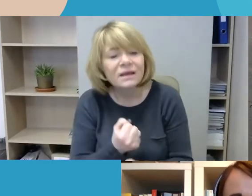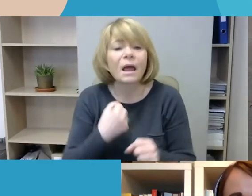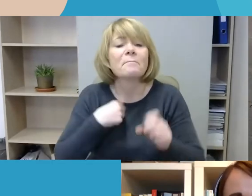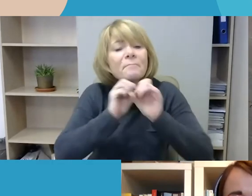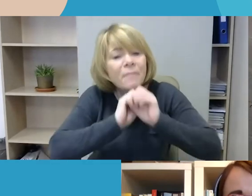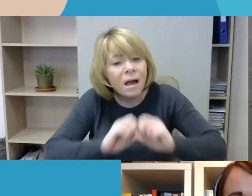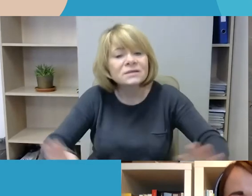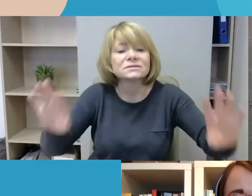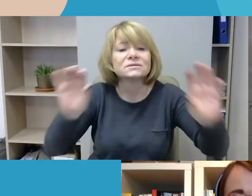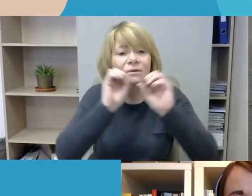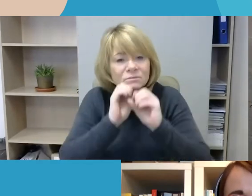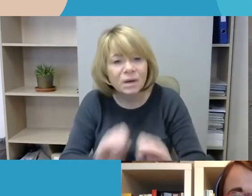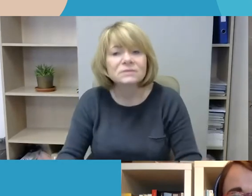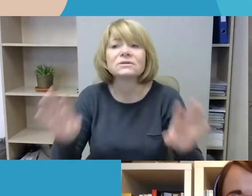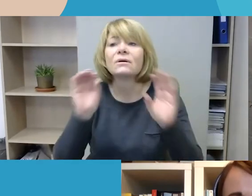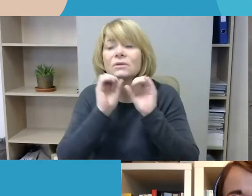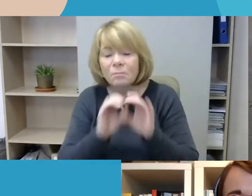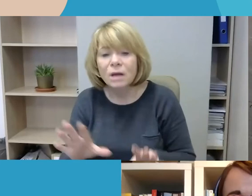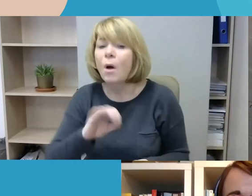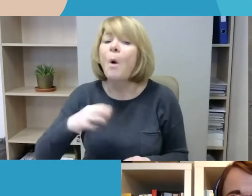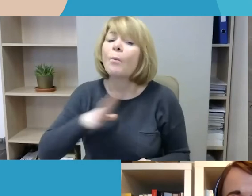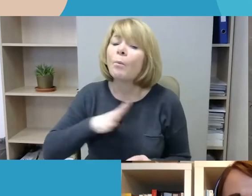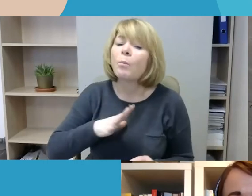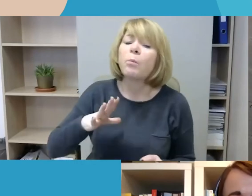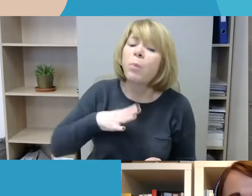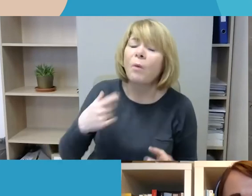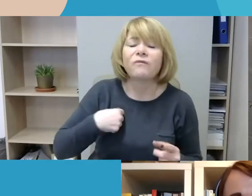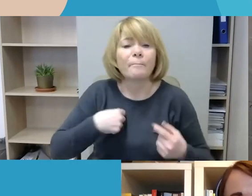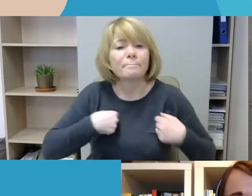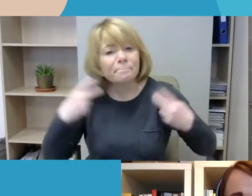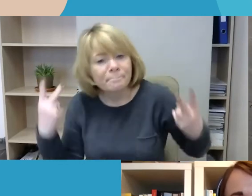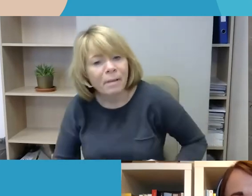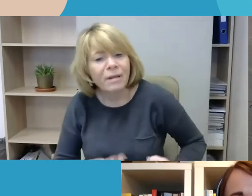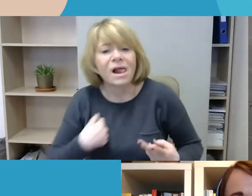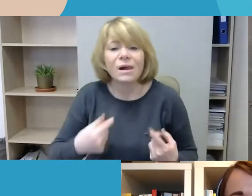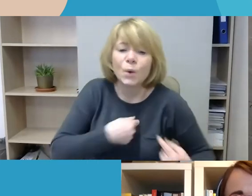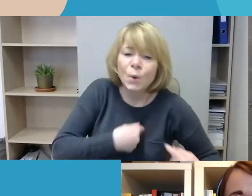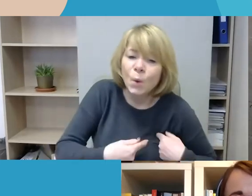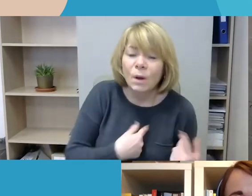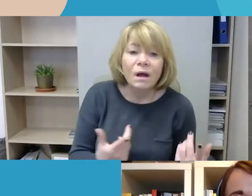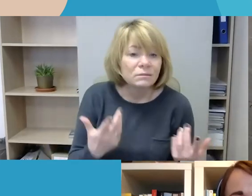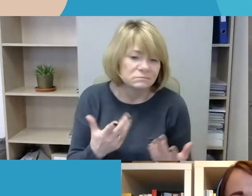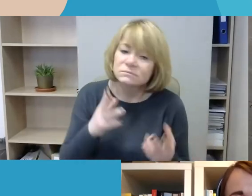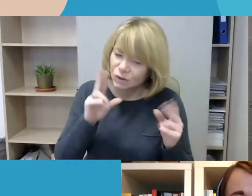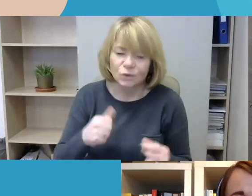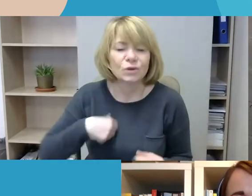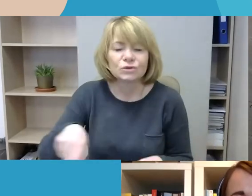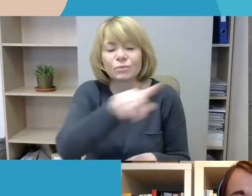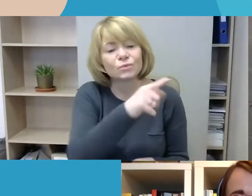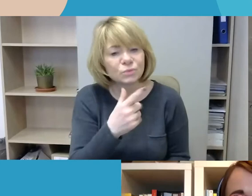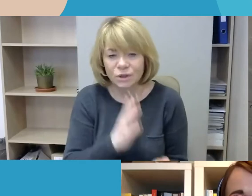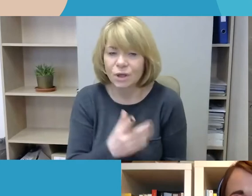dėl kurių tu nukentėjai, yra ganėtinai sunku. Ir tik pat nes turime atsižvelgti į tai, kad kai kurių bendruomenio atstovai